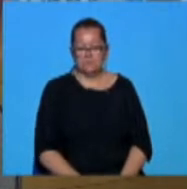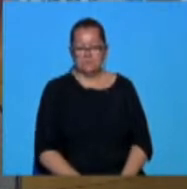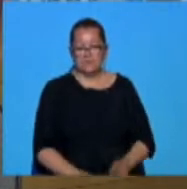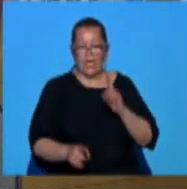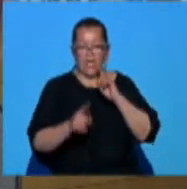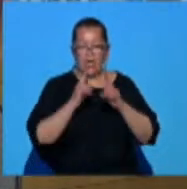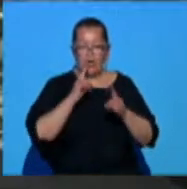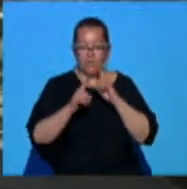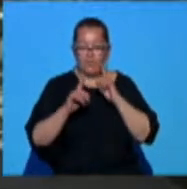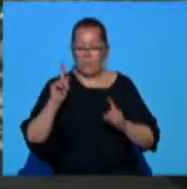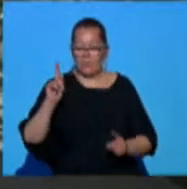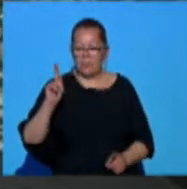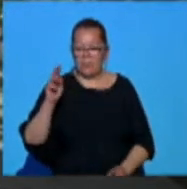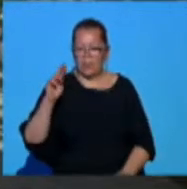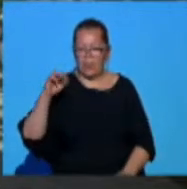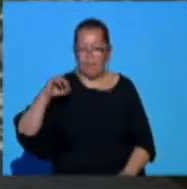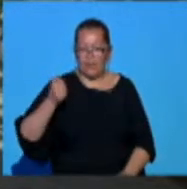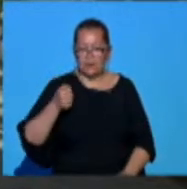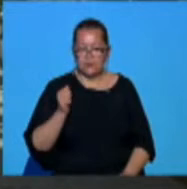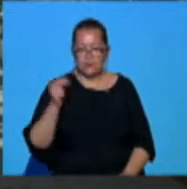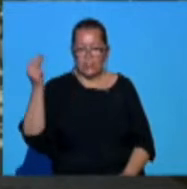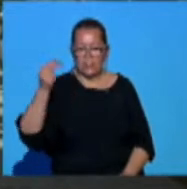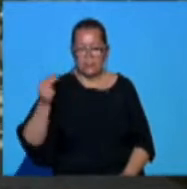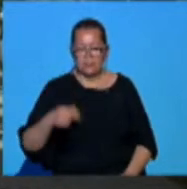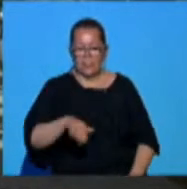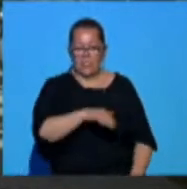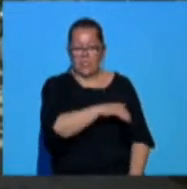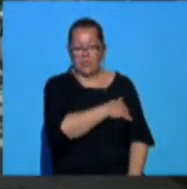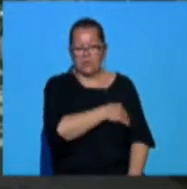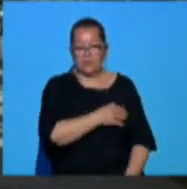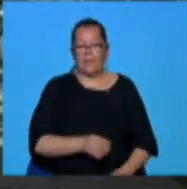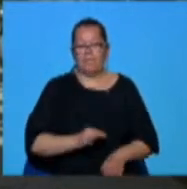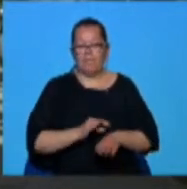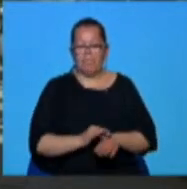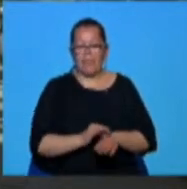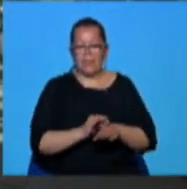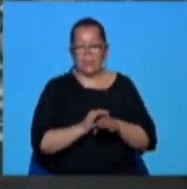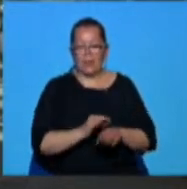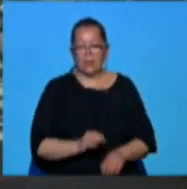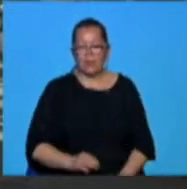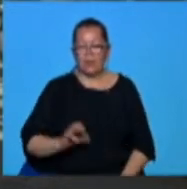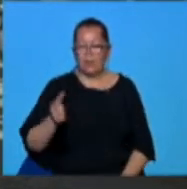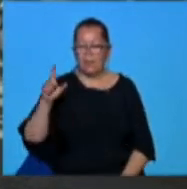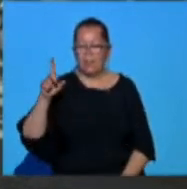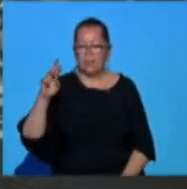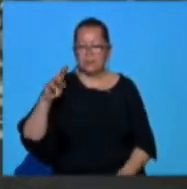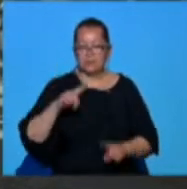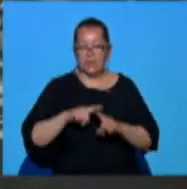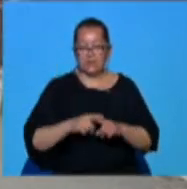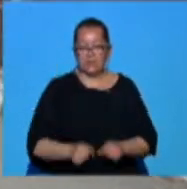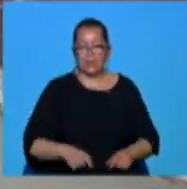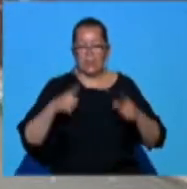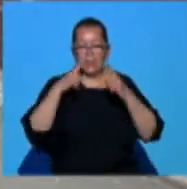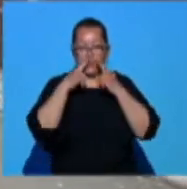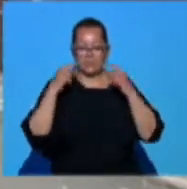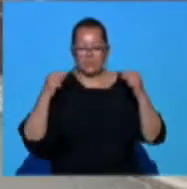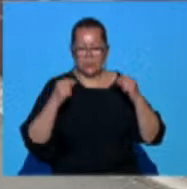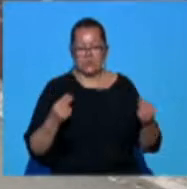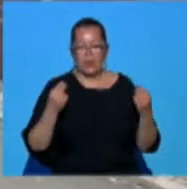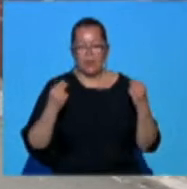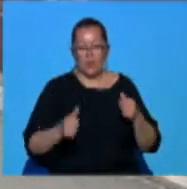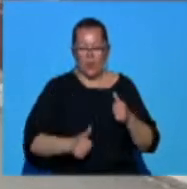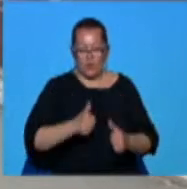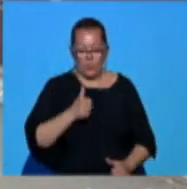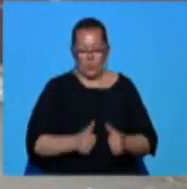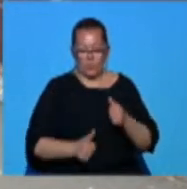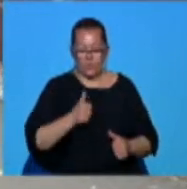de vocabular, gramatică și creație. Elevii Colegiului Național Pedagogic Mircea Scarlat din Alexandria au obținut rezultate notabile și la